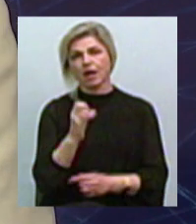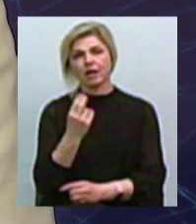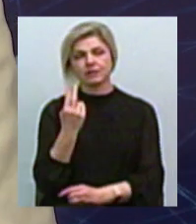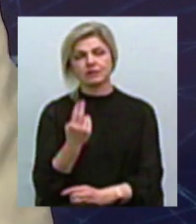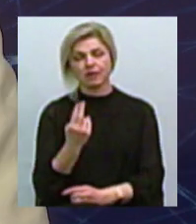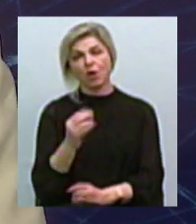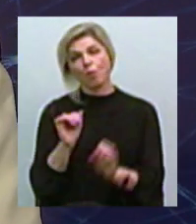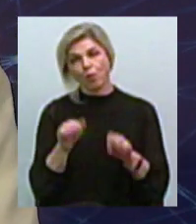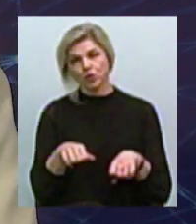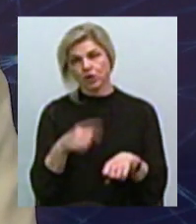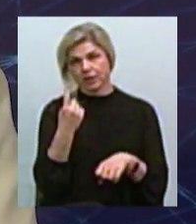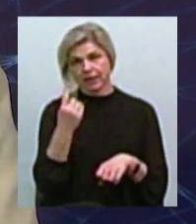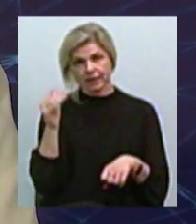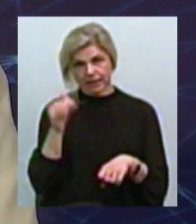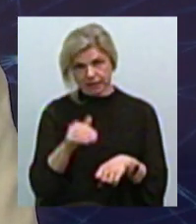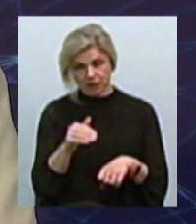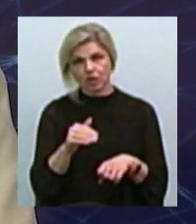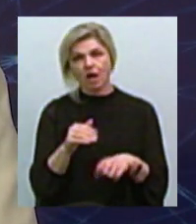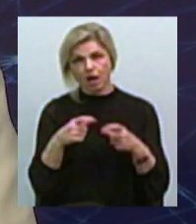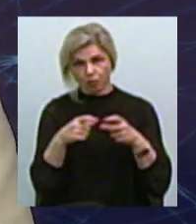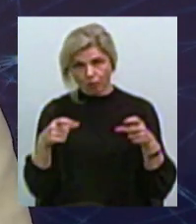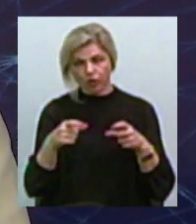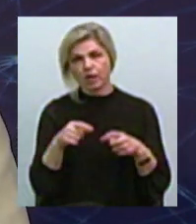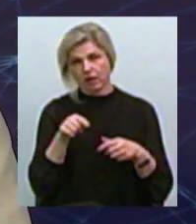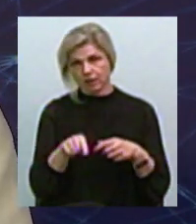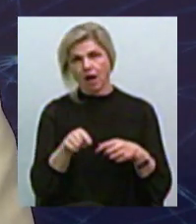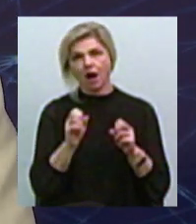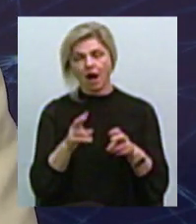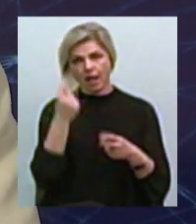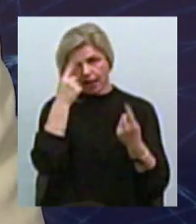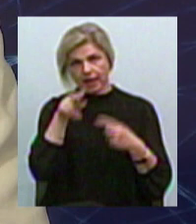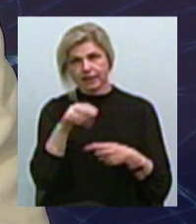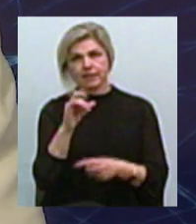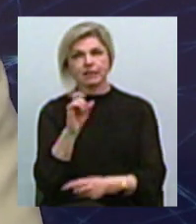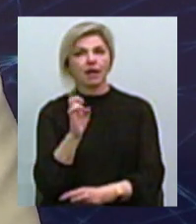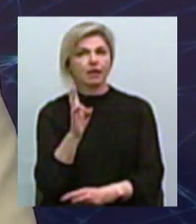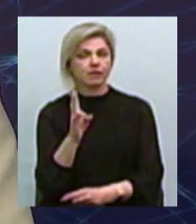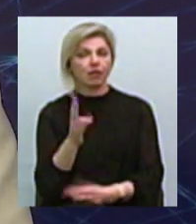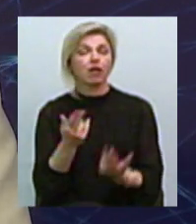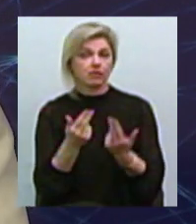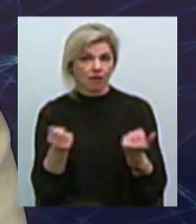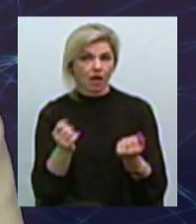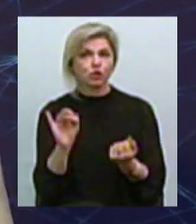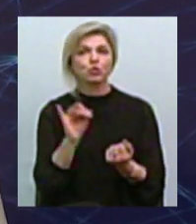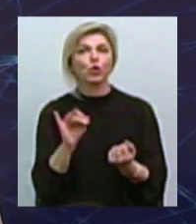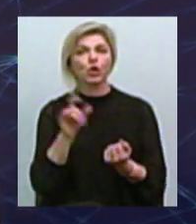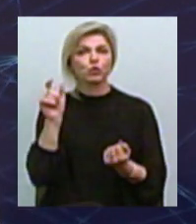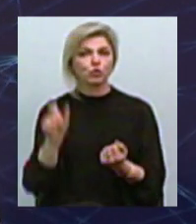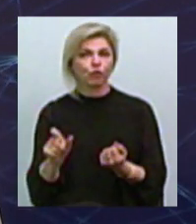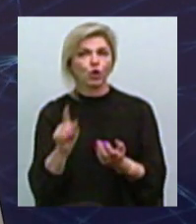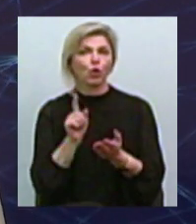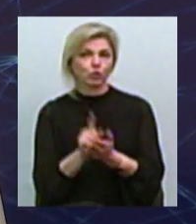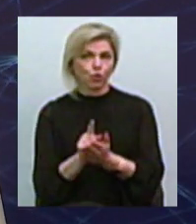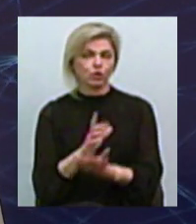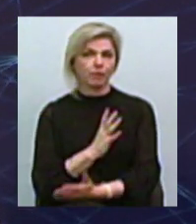тисячі може вважатися елементом дизайну? Ну, фактично так І історичну особу щонайменше повинен був